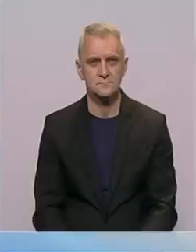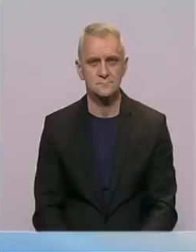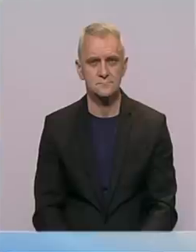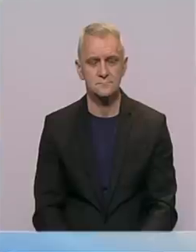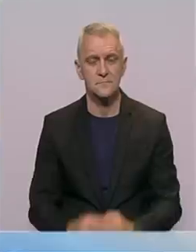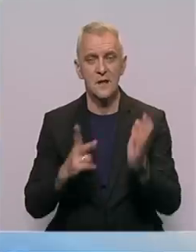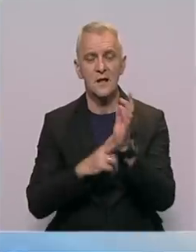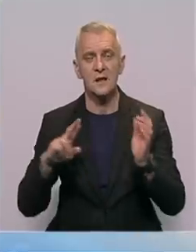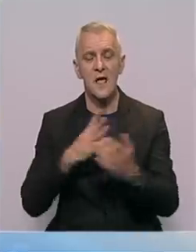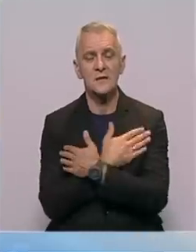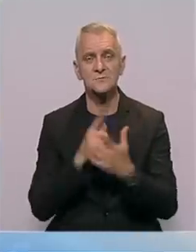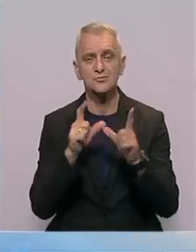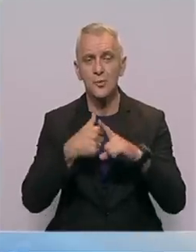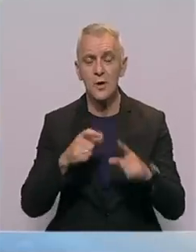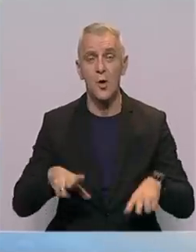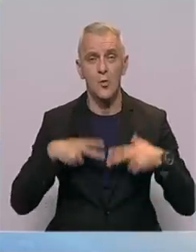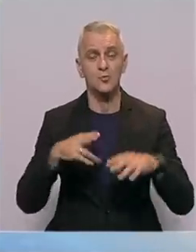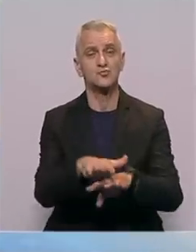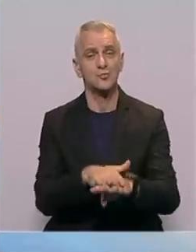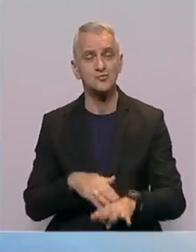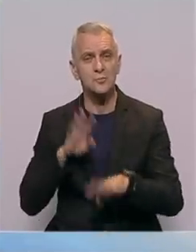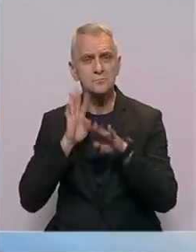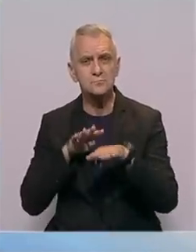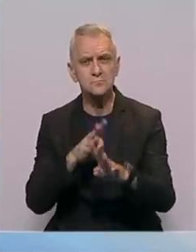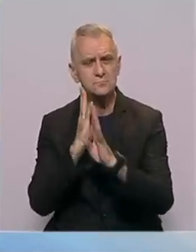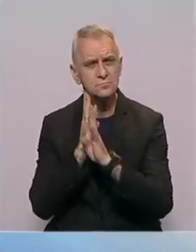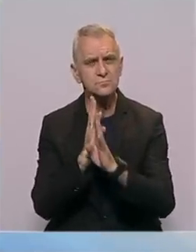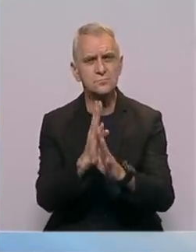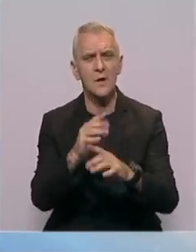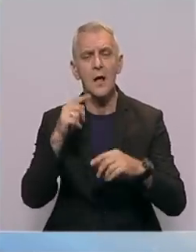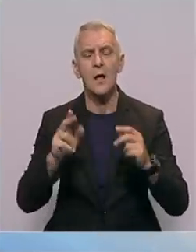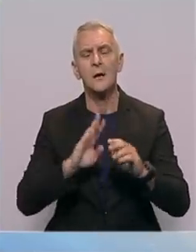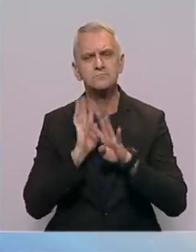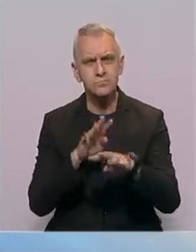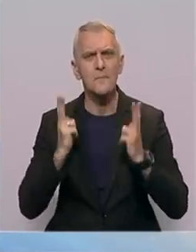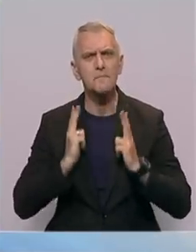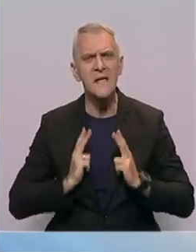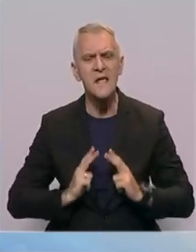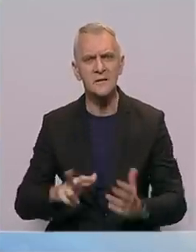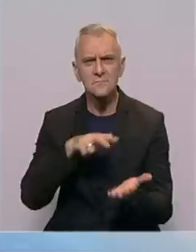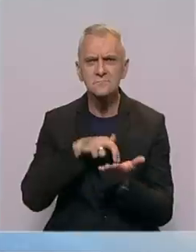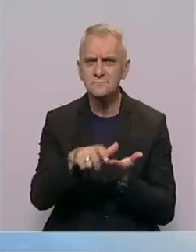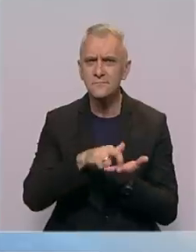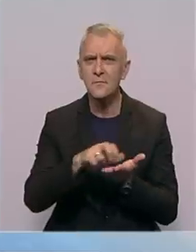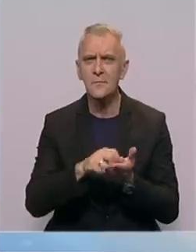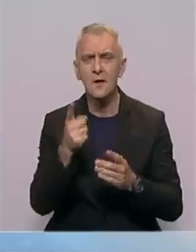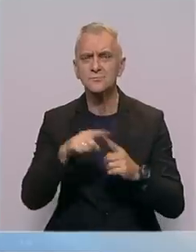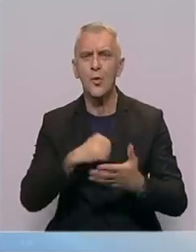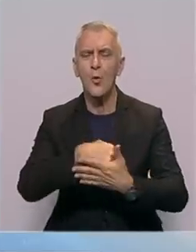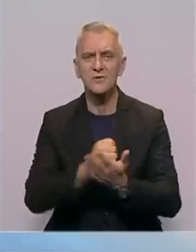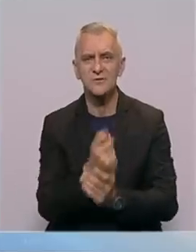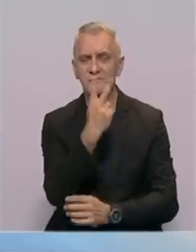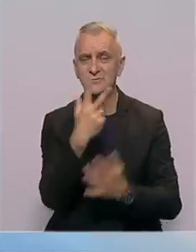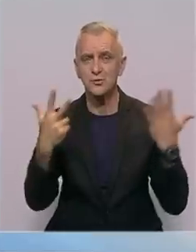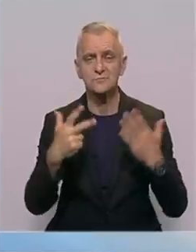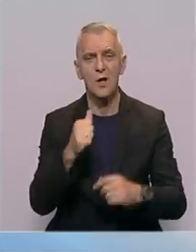Iz Nezuka je jutro skrenula kolona sudionika ovogodišnjeg Marša Mira pješačkog pohoda u okviru obilježavanja